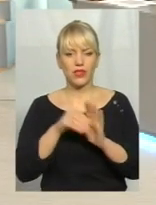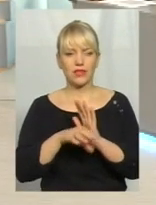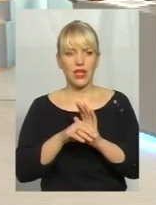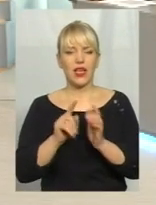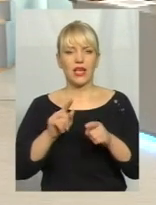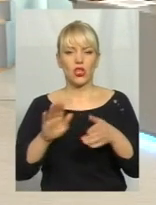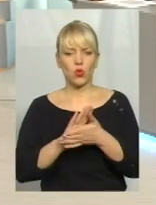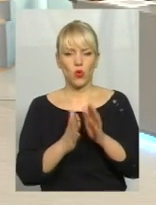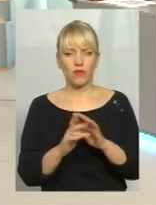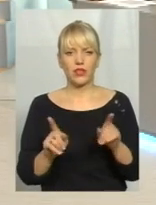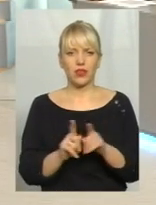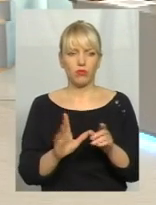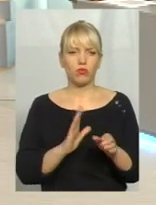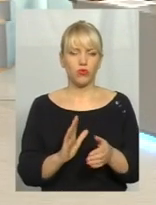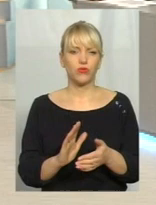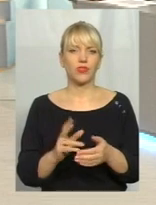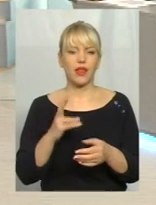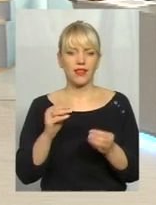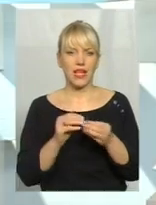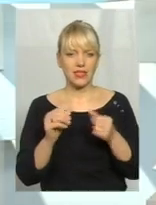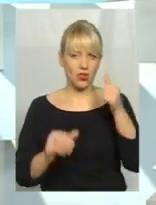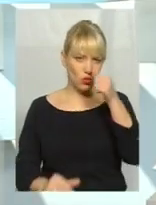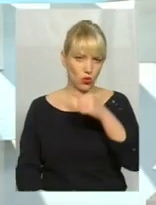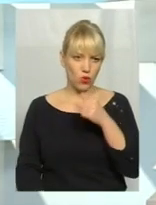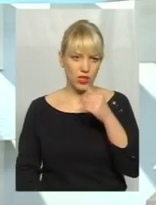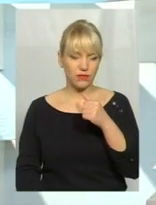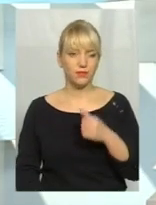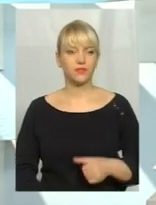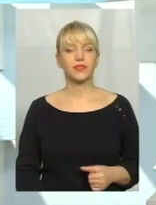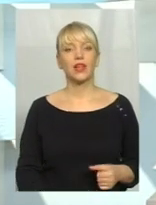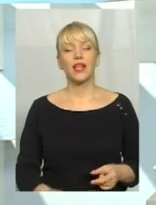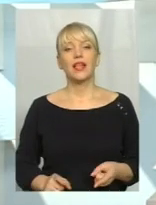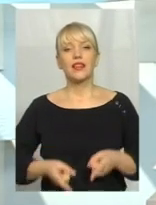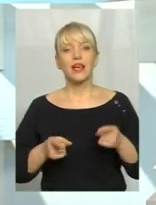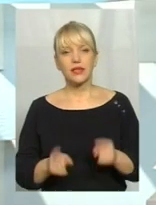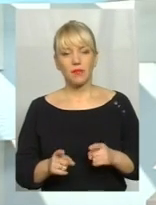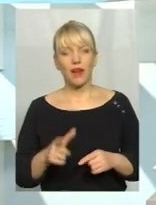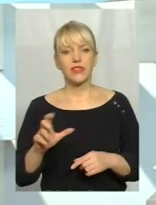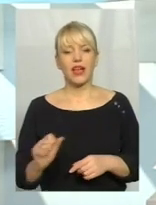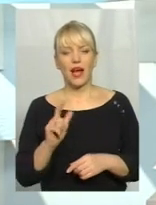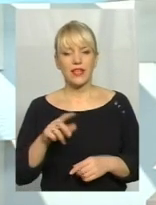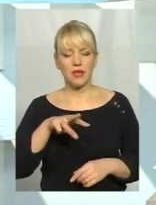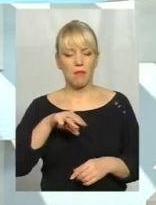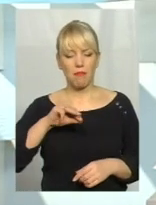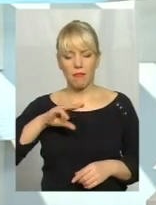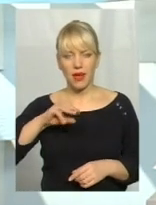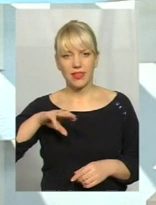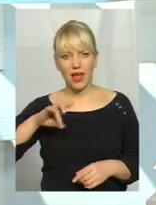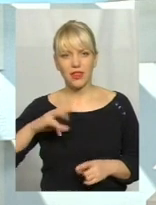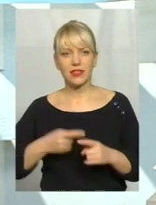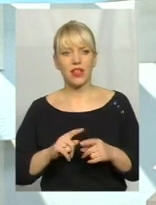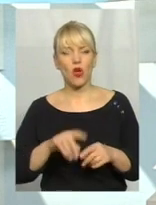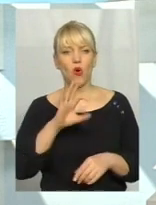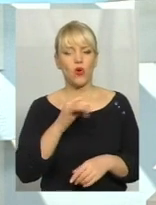договір так само укладався на таких основах. І, насправді, газ, метан, утворює органічна